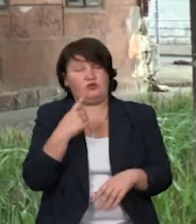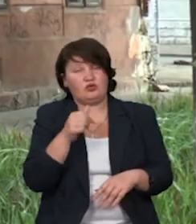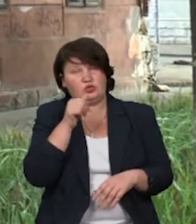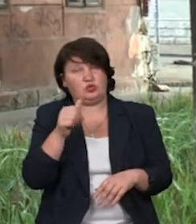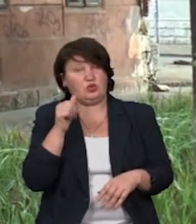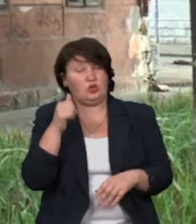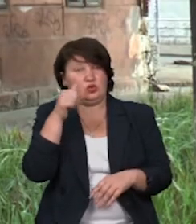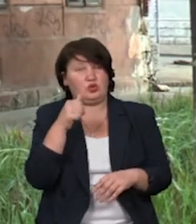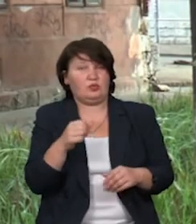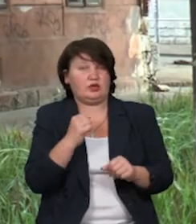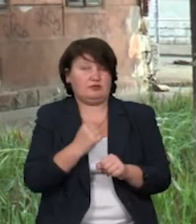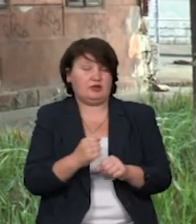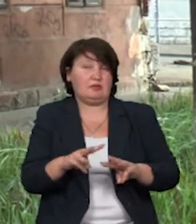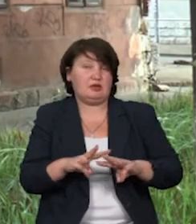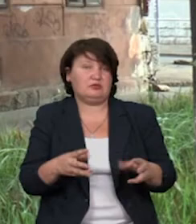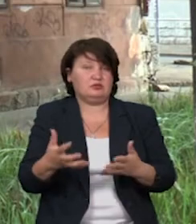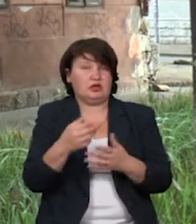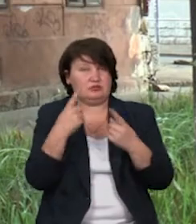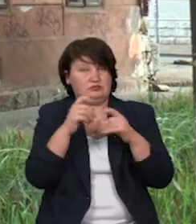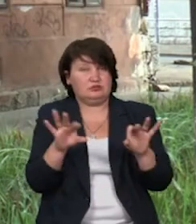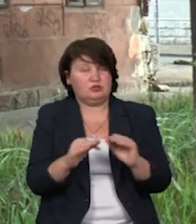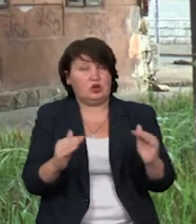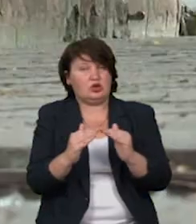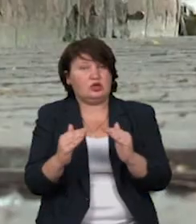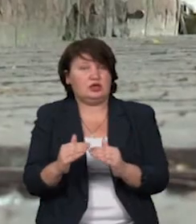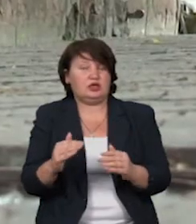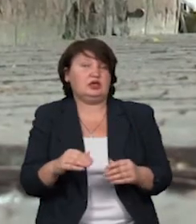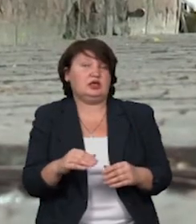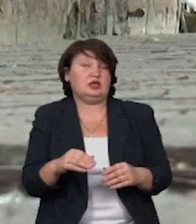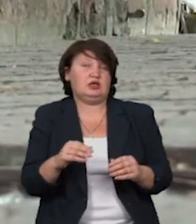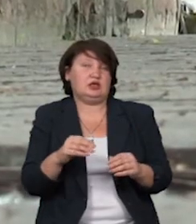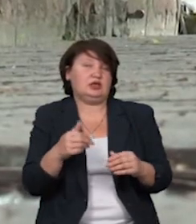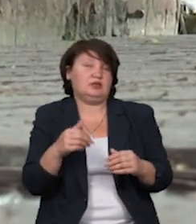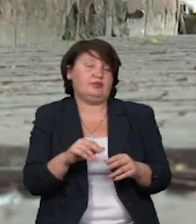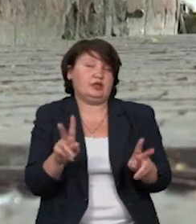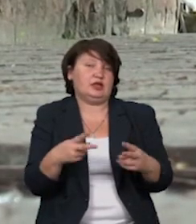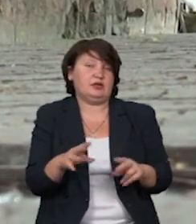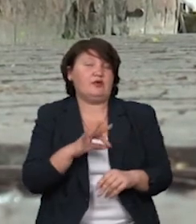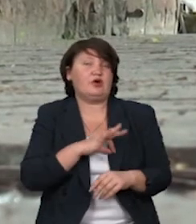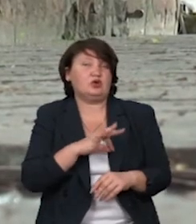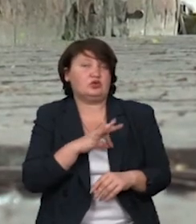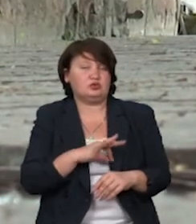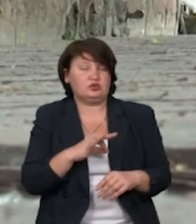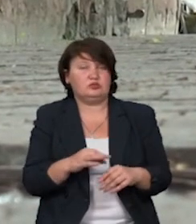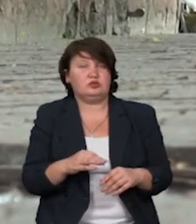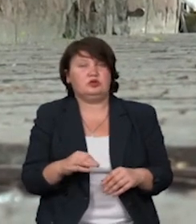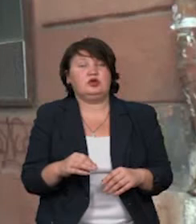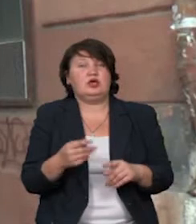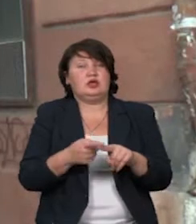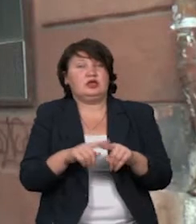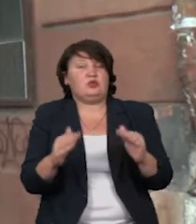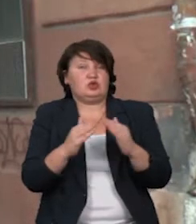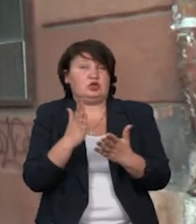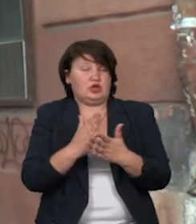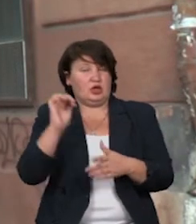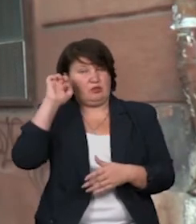працівники Міністерства збирали інформацію про об'єкти, які недоцільно використовувати. Відповідно до розпорядження обласного виконавчого комітету, цей будинок є пам